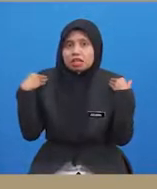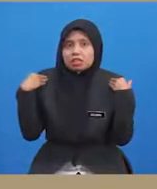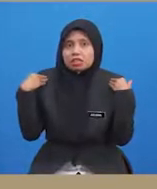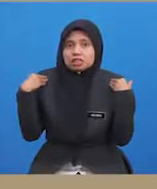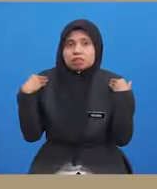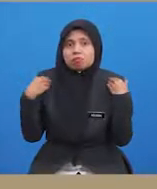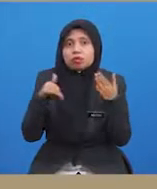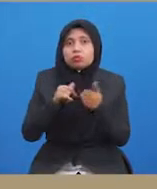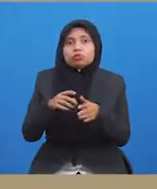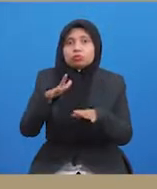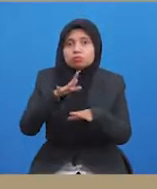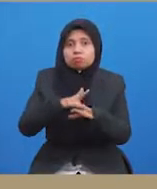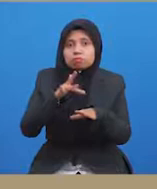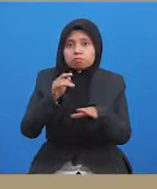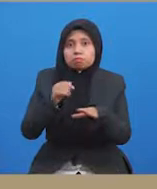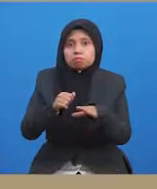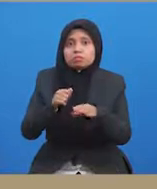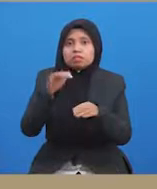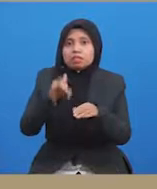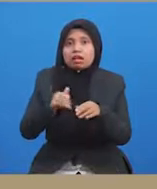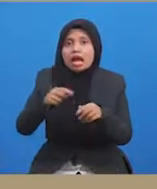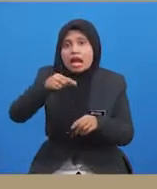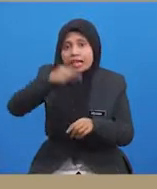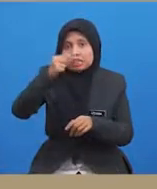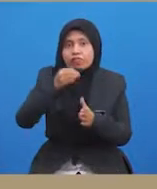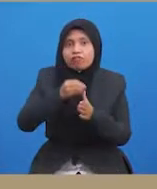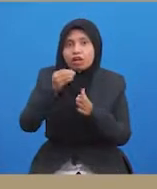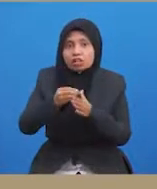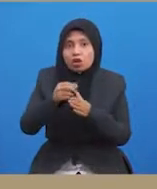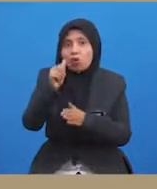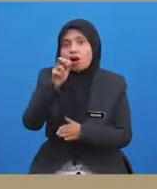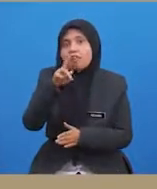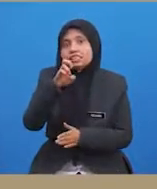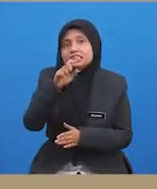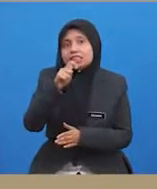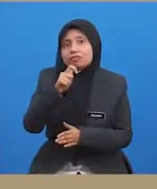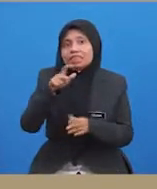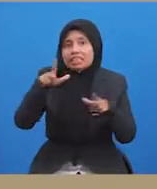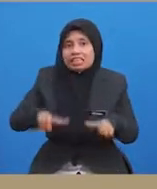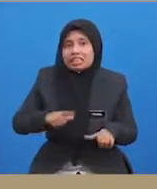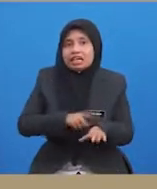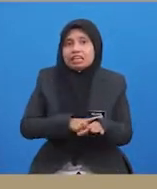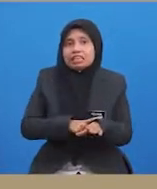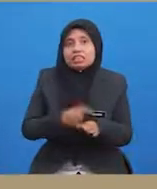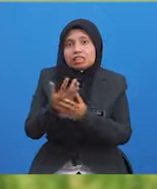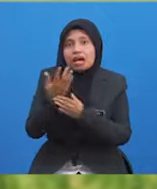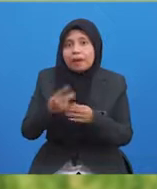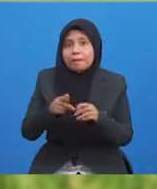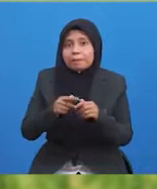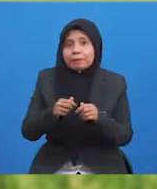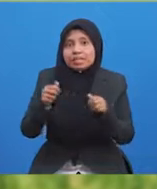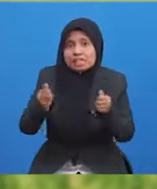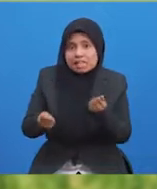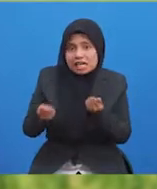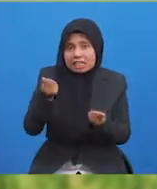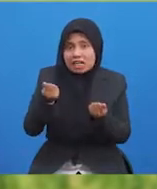itu dianggap sebagai perlakuan yang agresif atau asetif terletak di tangan pengadil. Adalah